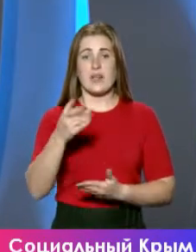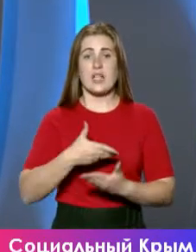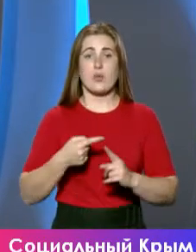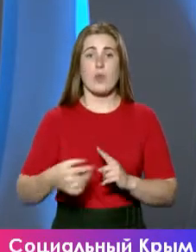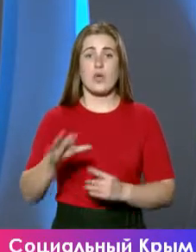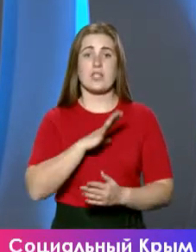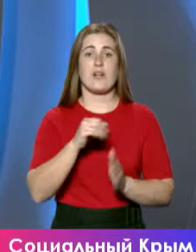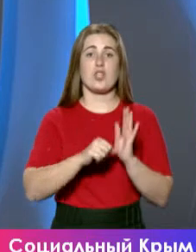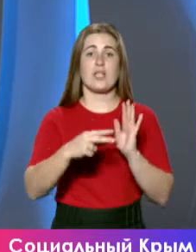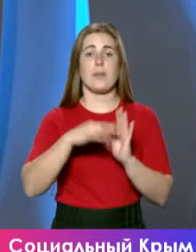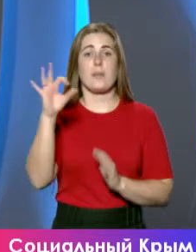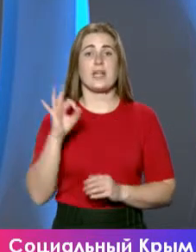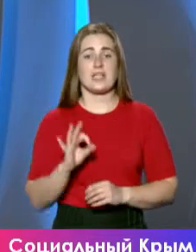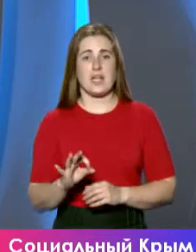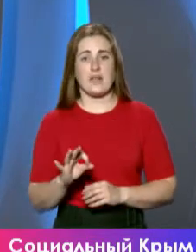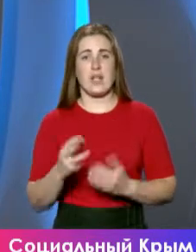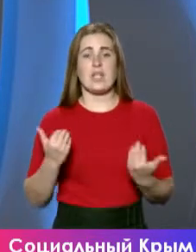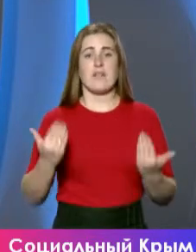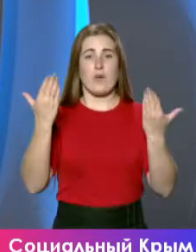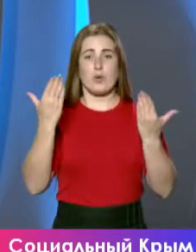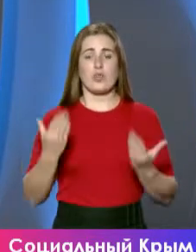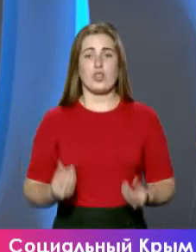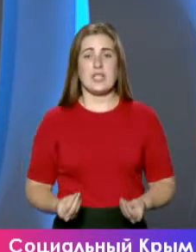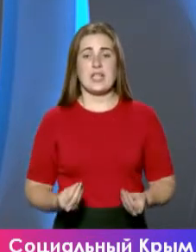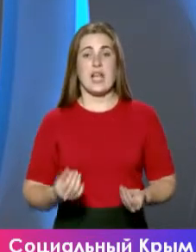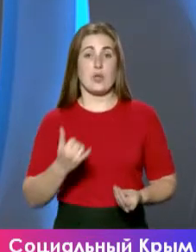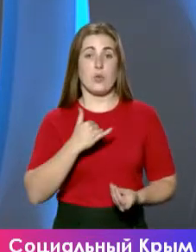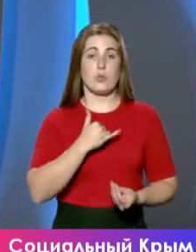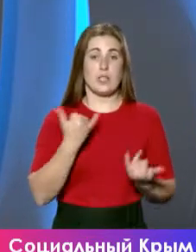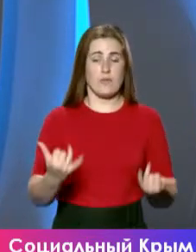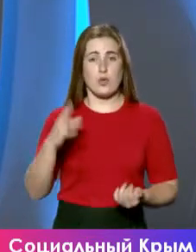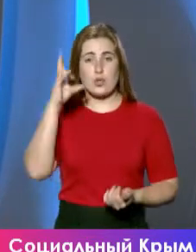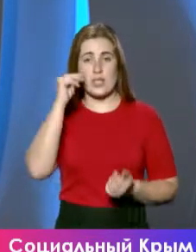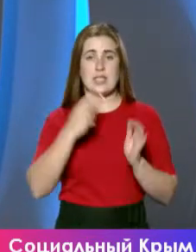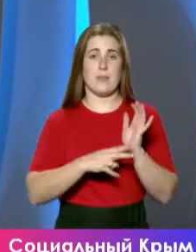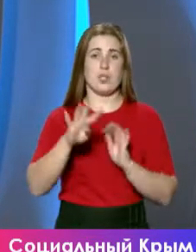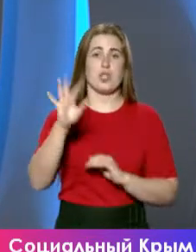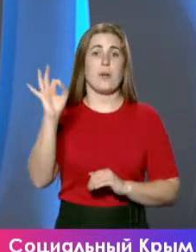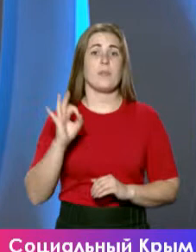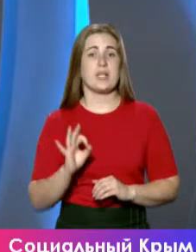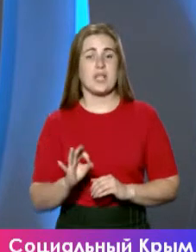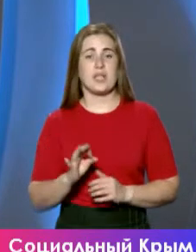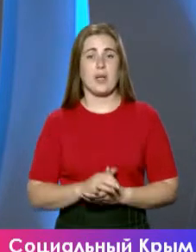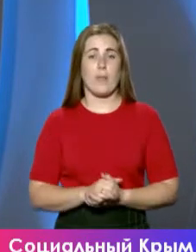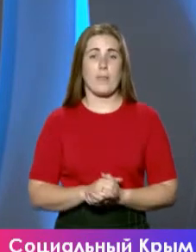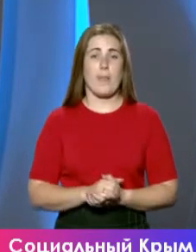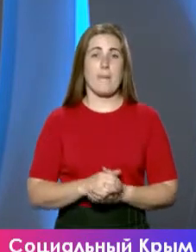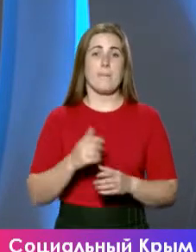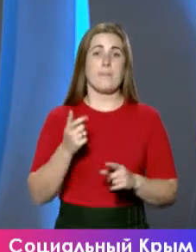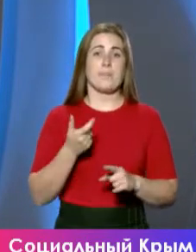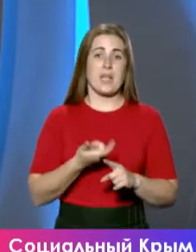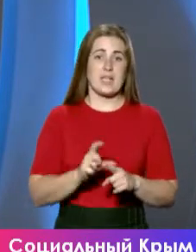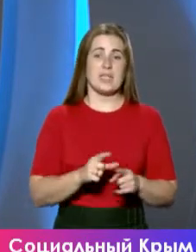полуострова составляла 67 процентов. На сегодняшний день, вот на сегодняшнюю дату, это 74 процента. Ну, достаточно